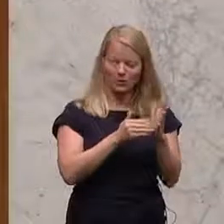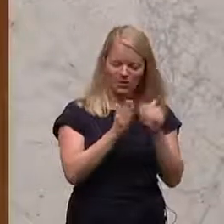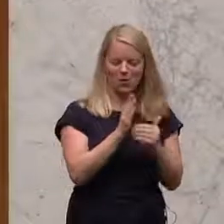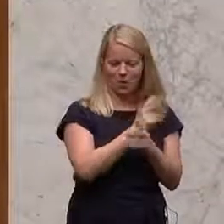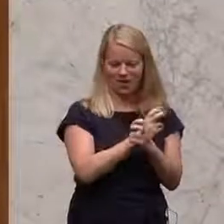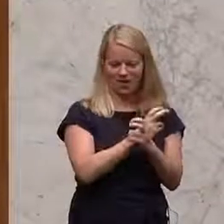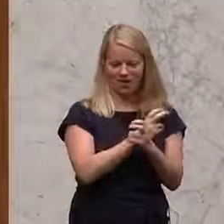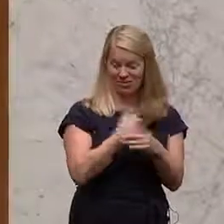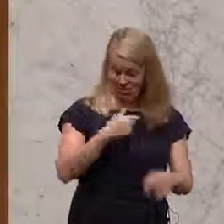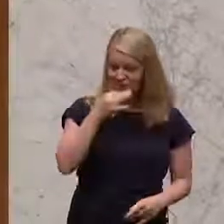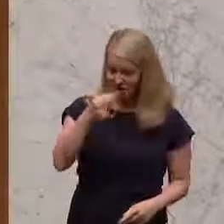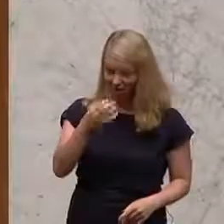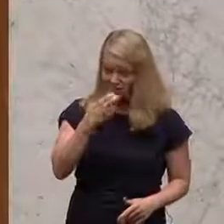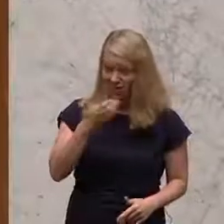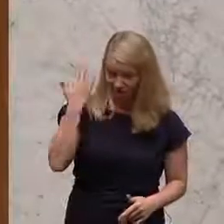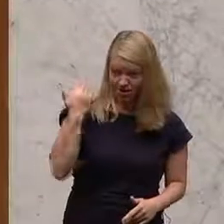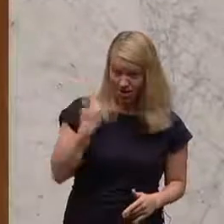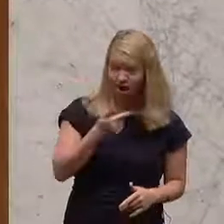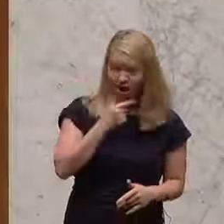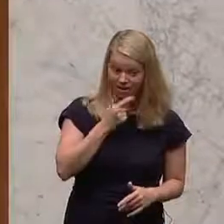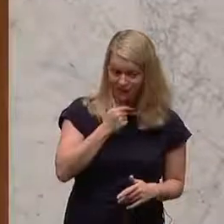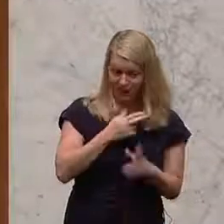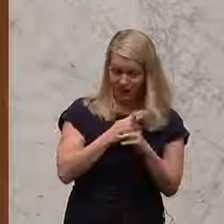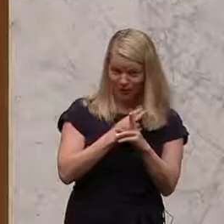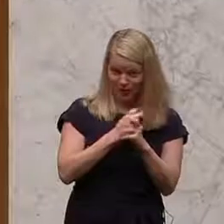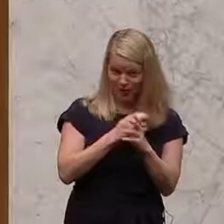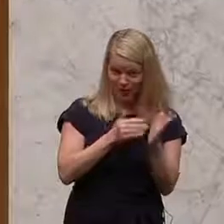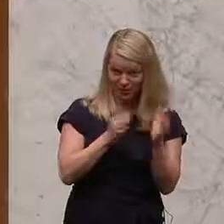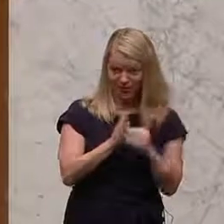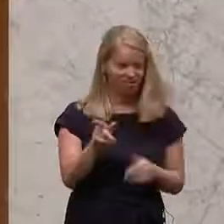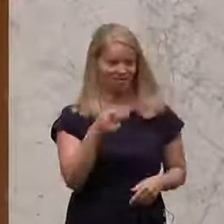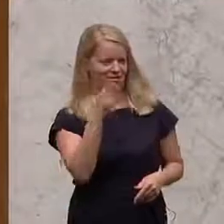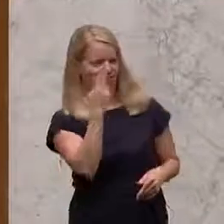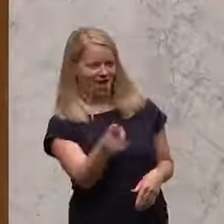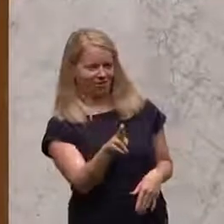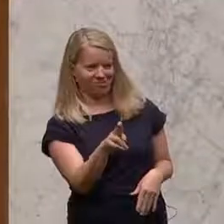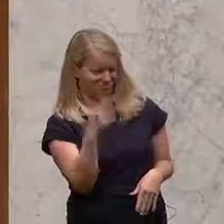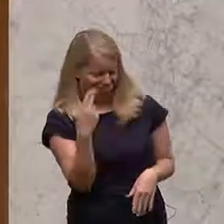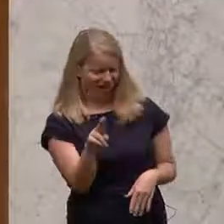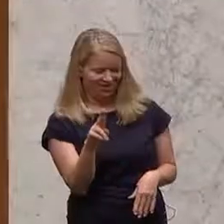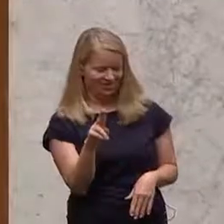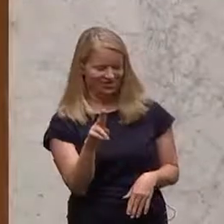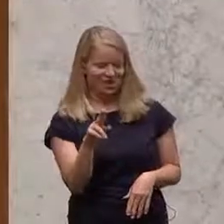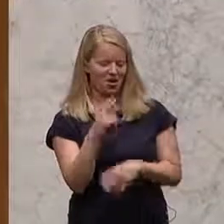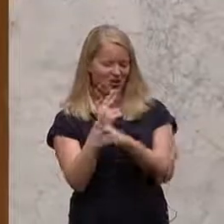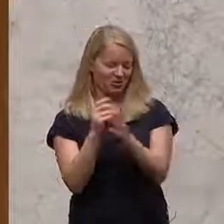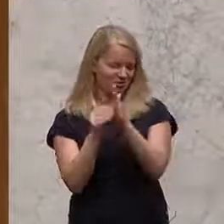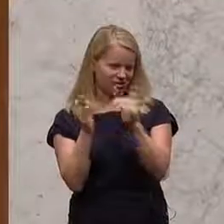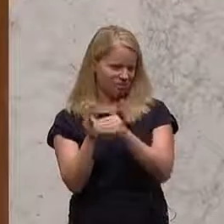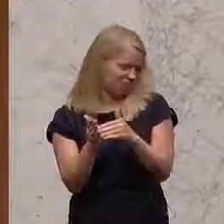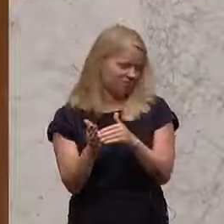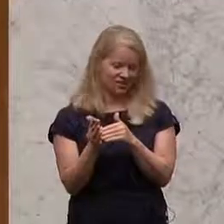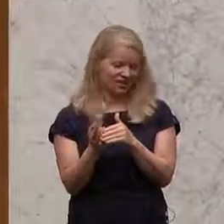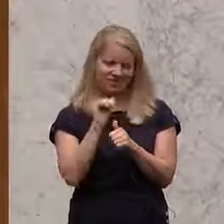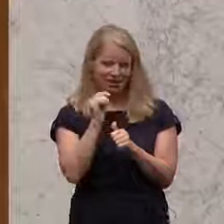haben. Sie haben gesagt, na, also das ist es nun wirklich nicht, was man als Exportschlager bezeichnen kann, als Exportschlager